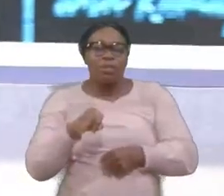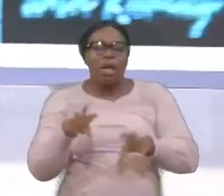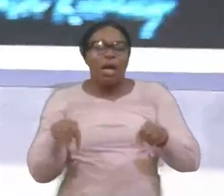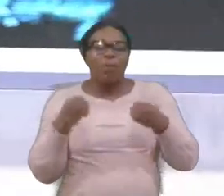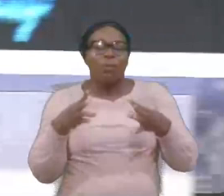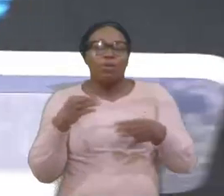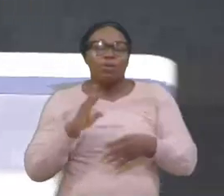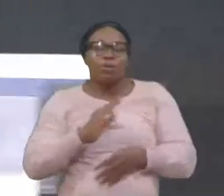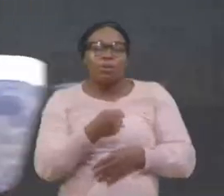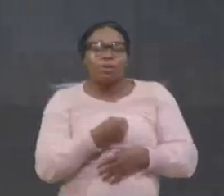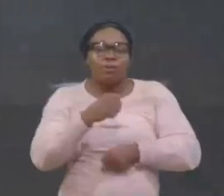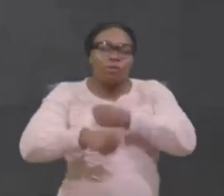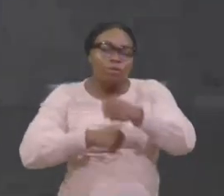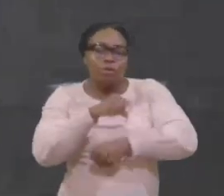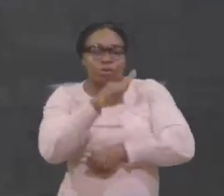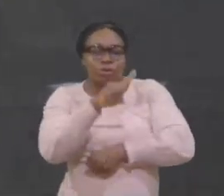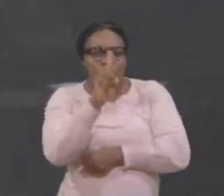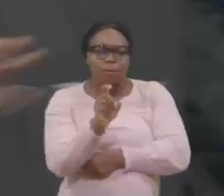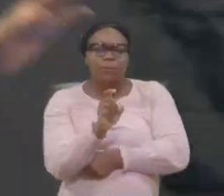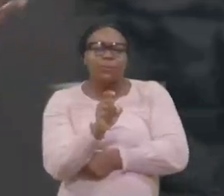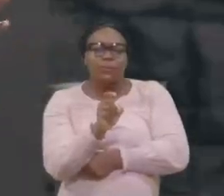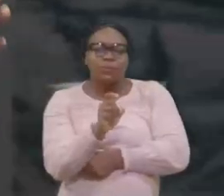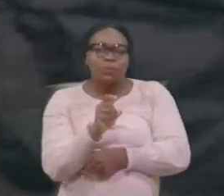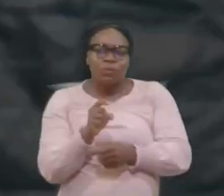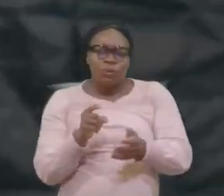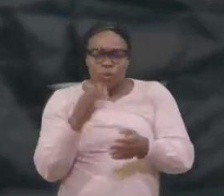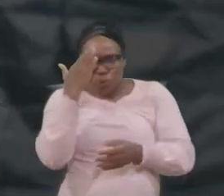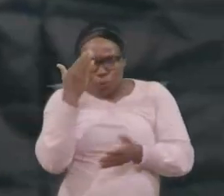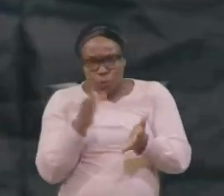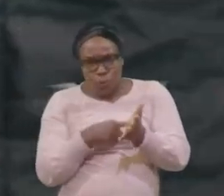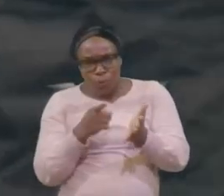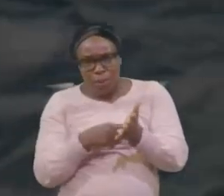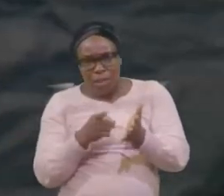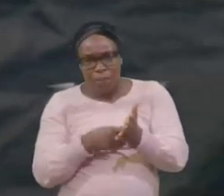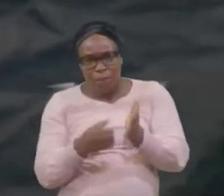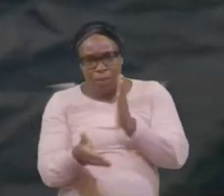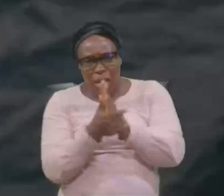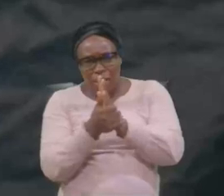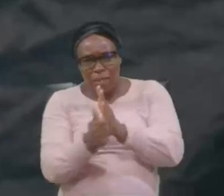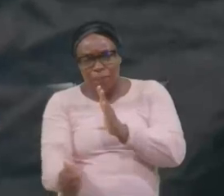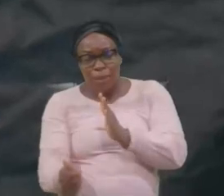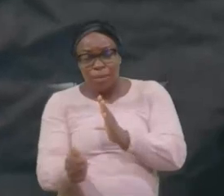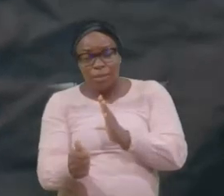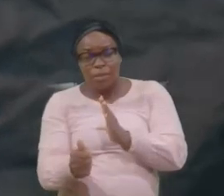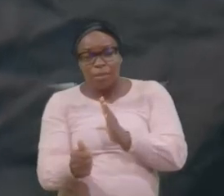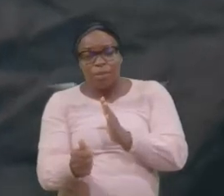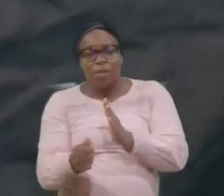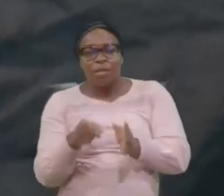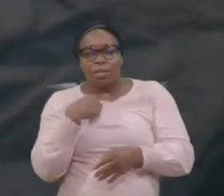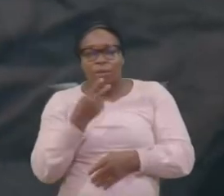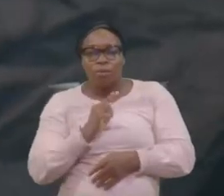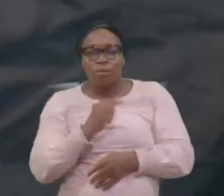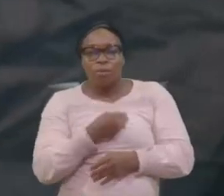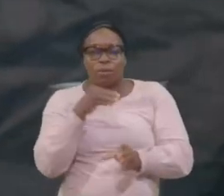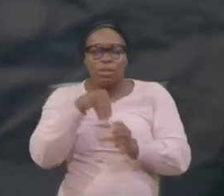souffre pas aujourd'hui? Parfois, les experts nous disent que tes problèmes,